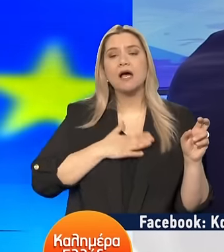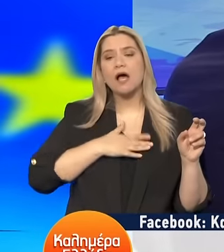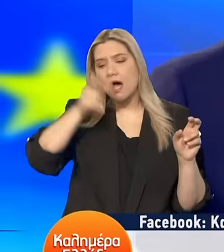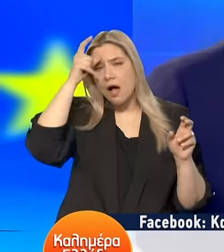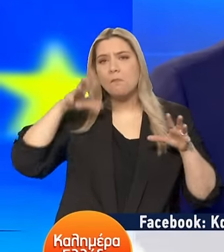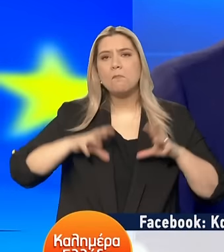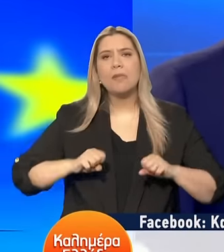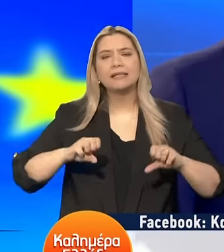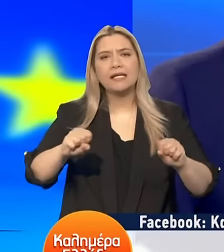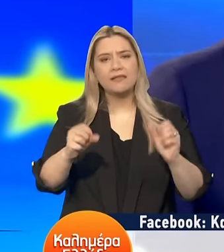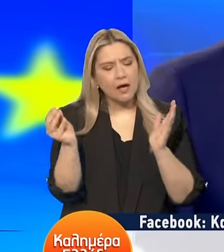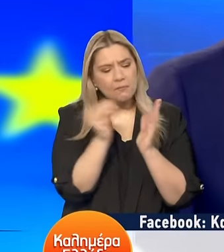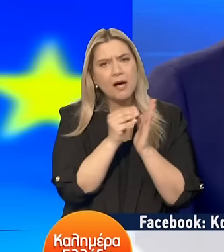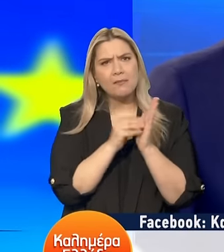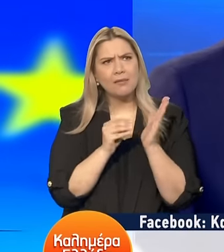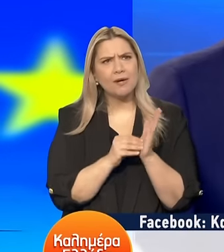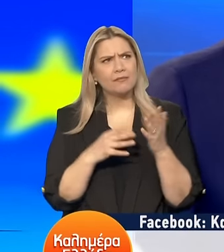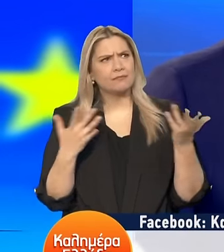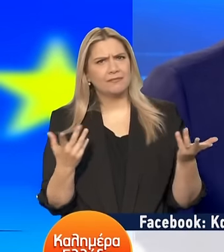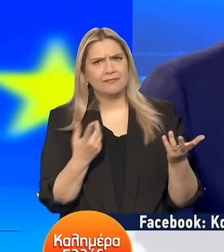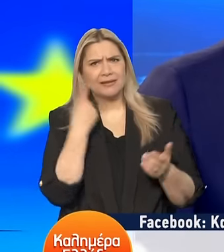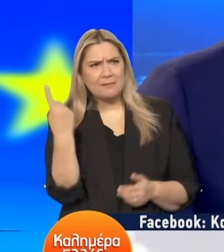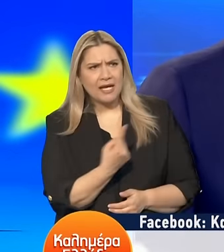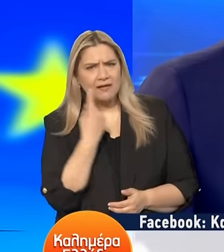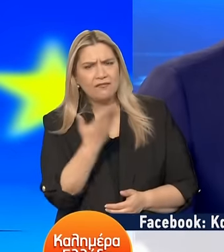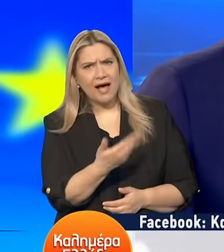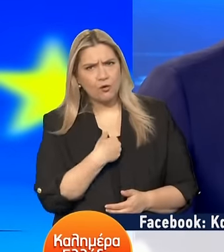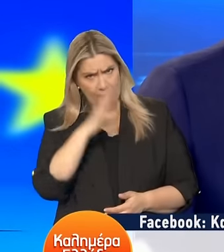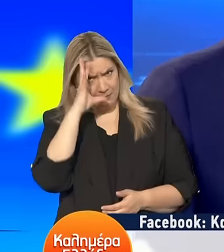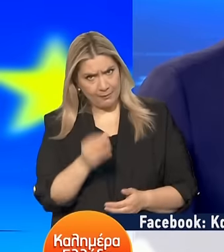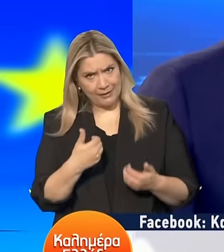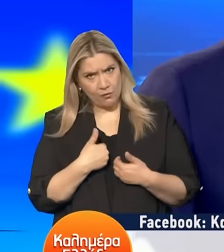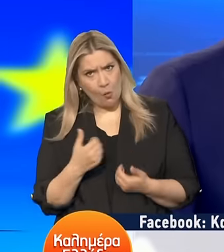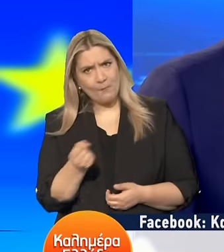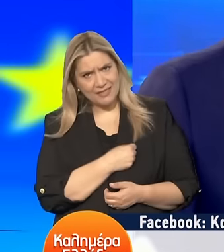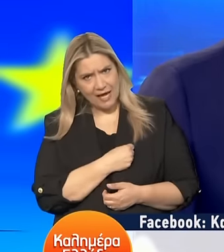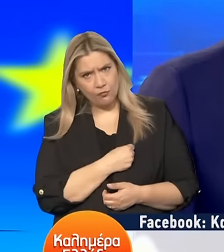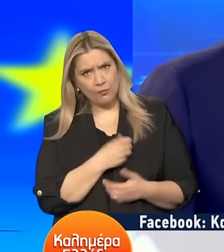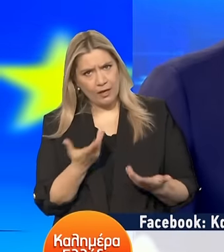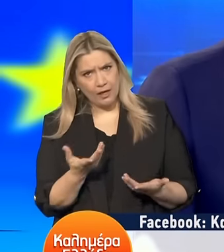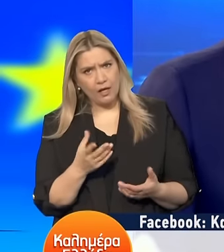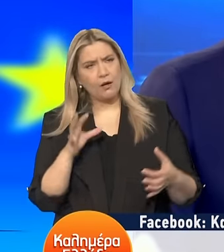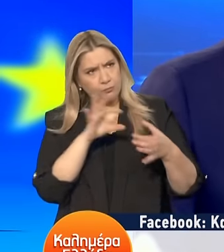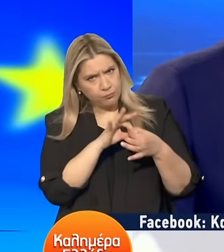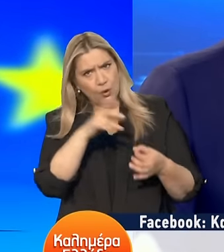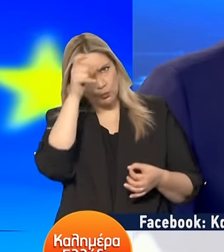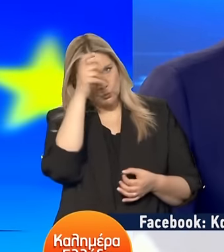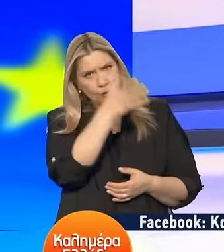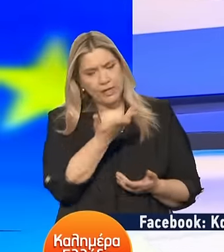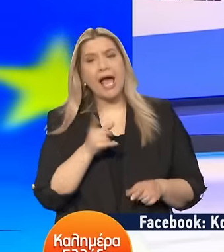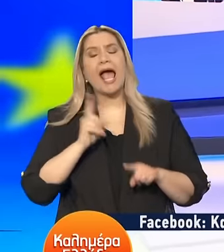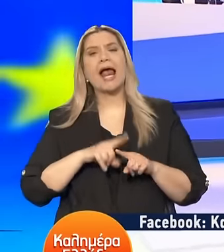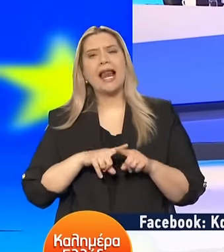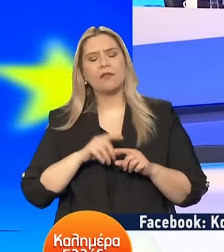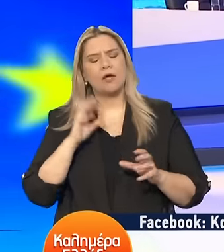Αλήθεια μέσα σε αυτό το περιβάλλον Μπορούμε στα αλήθεια να πιστεύουμε και ρεαλιστικά Ότι τα θέματα που η Ελλάδα Το θέμα που η Ελλάδα θεωρεί